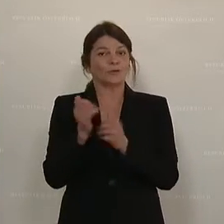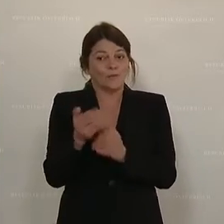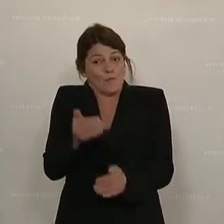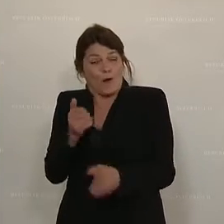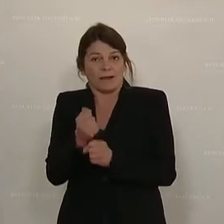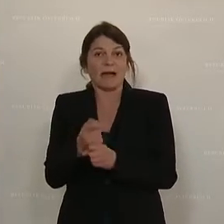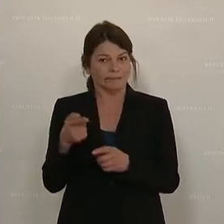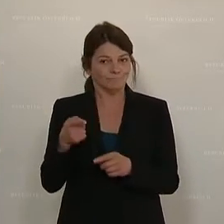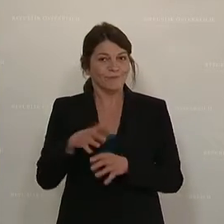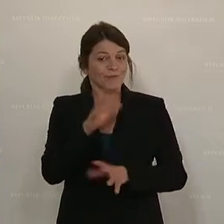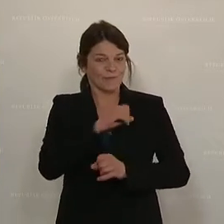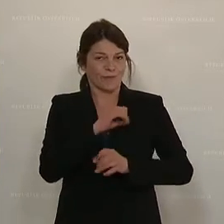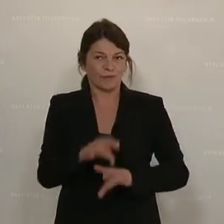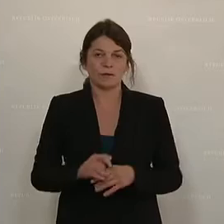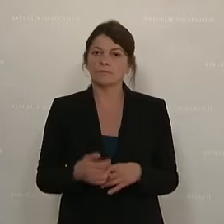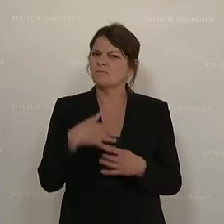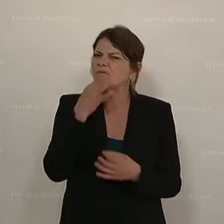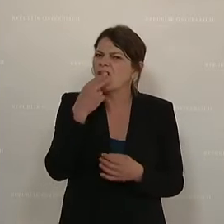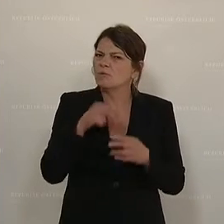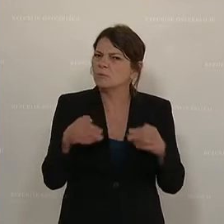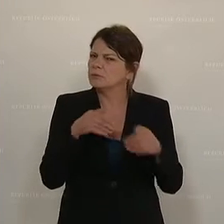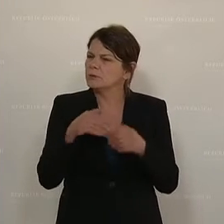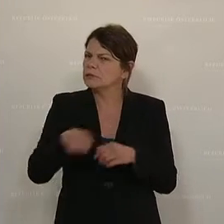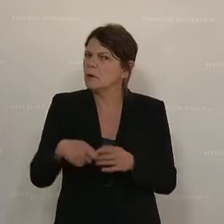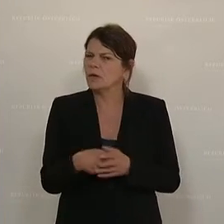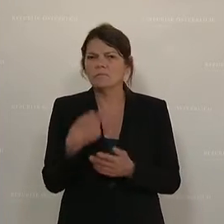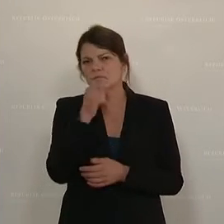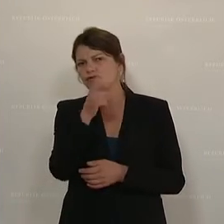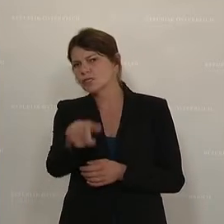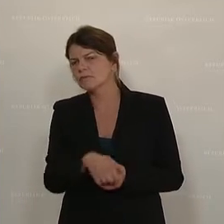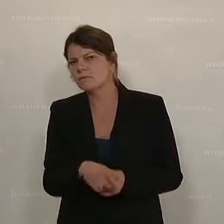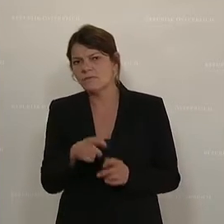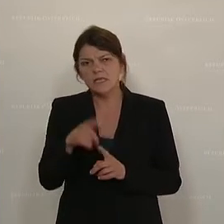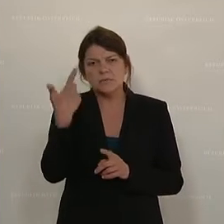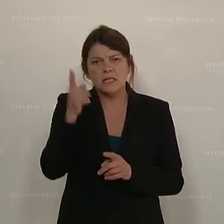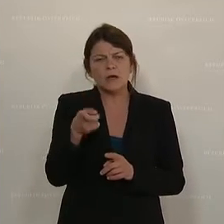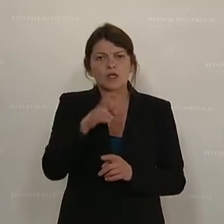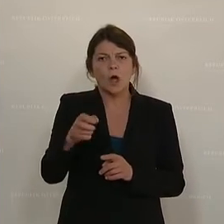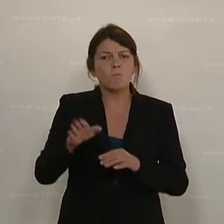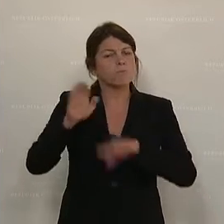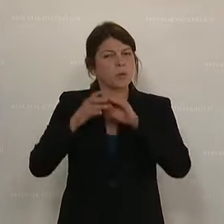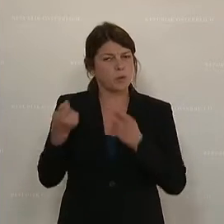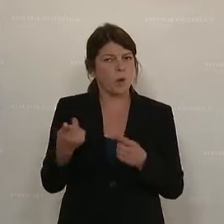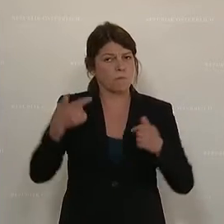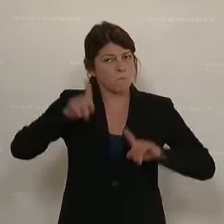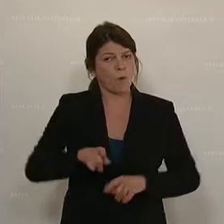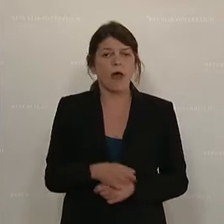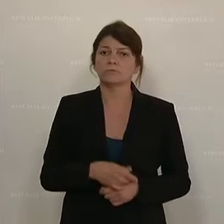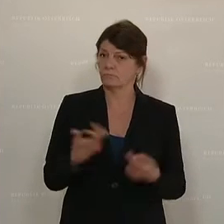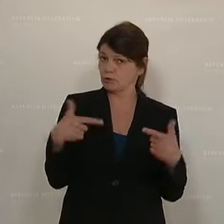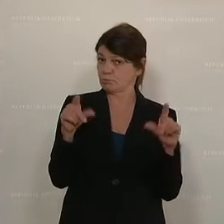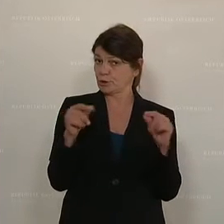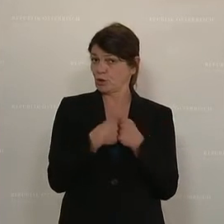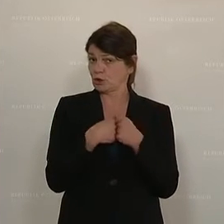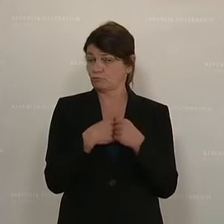Ich frage Sie, Bundesländer Kocher. Was schätzen Sie, was bei 2.000 Euro brutto im Monat bedeutet,